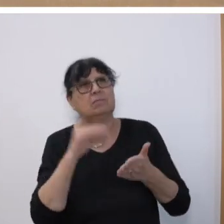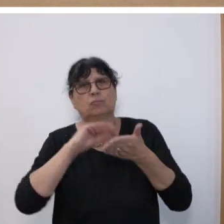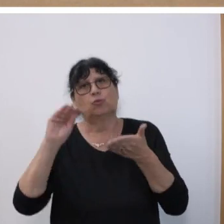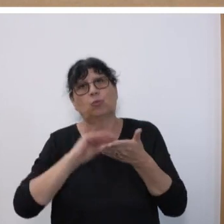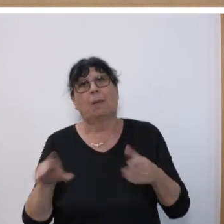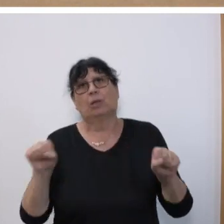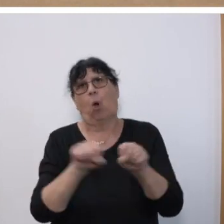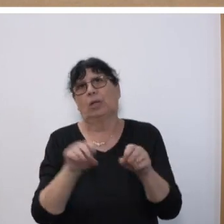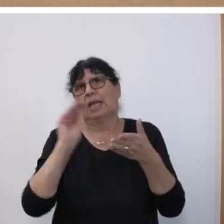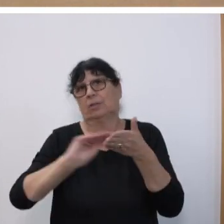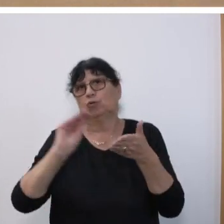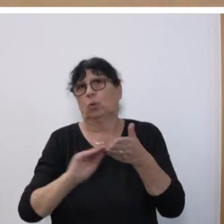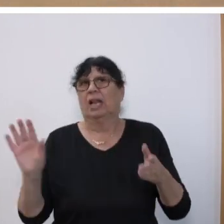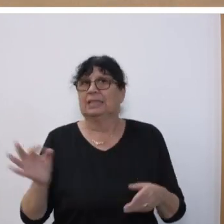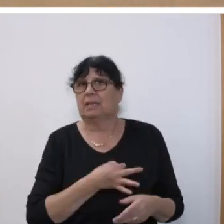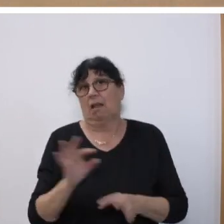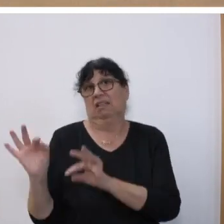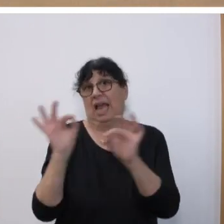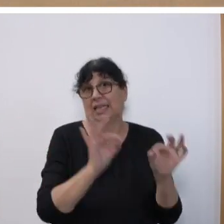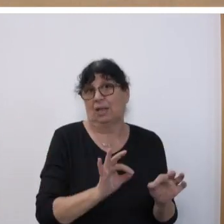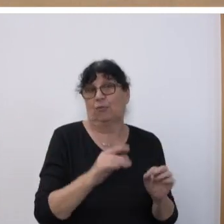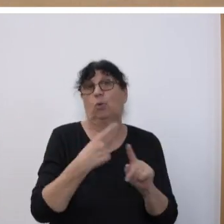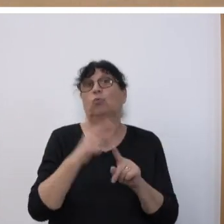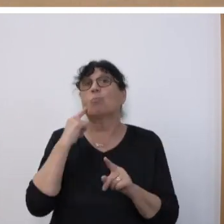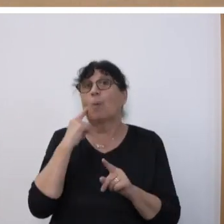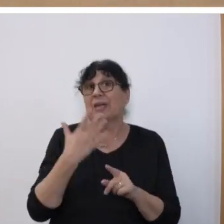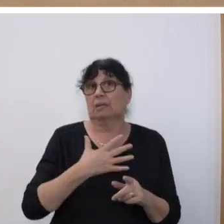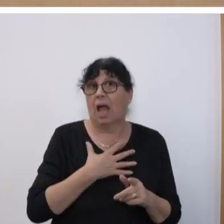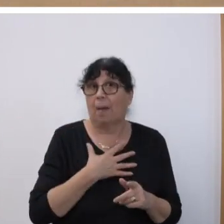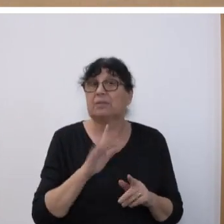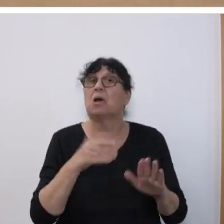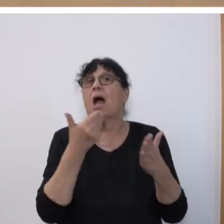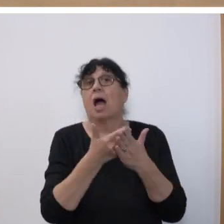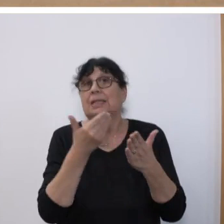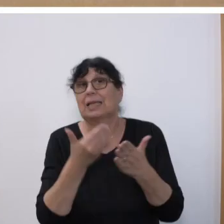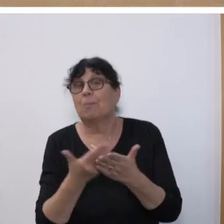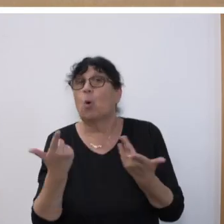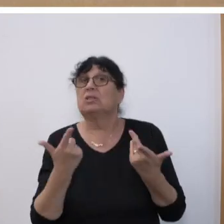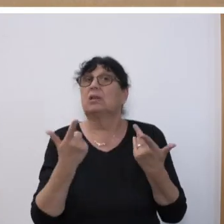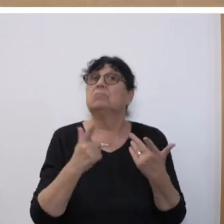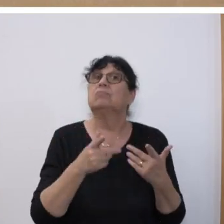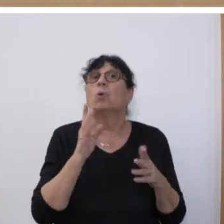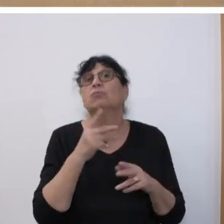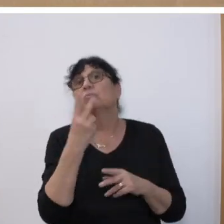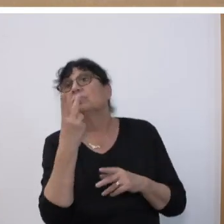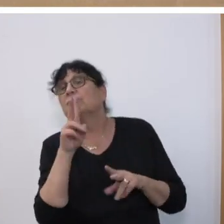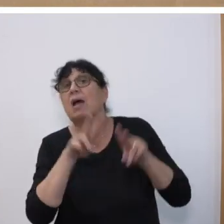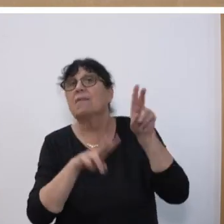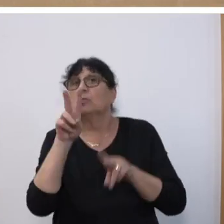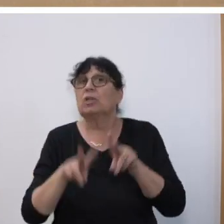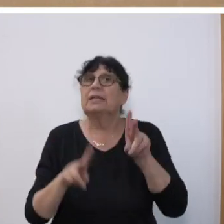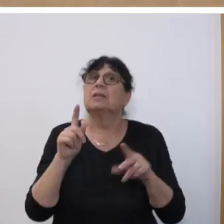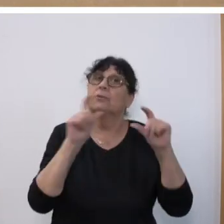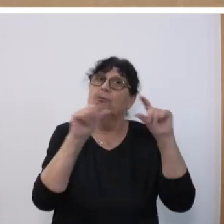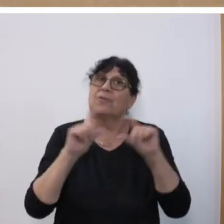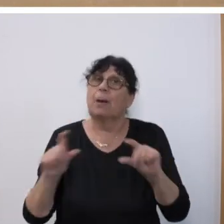Online-Schule Saarland eingeführt und erprobt haben. Angebote von Betamarks oder Area 9 im Zusammenhang mit der Förderung im Fach